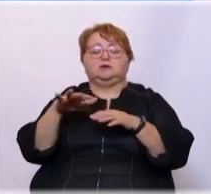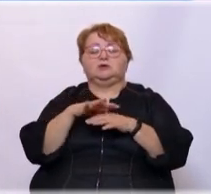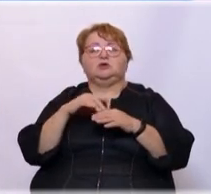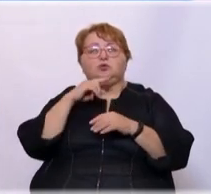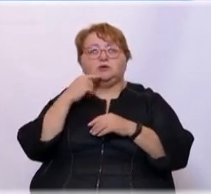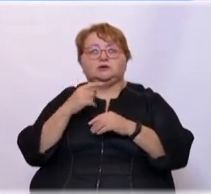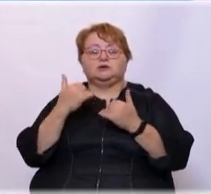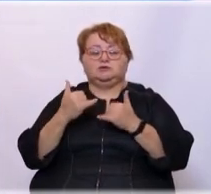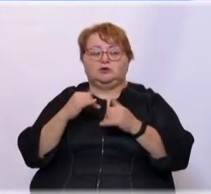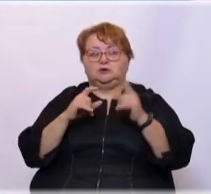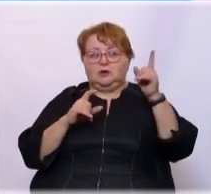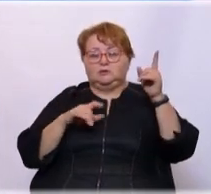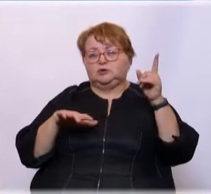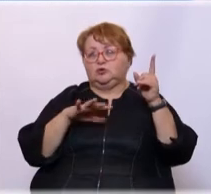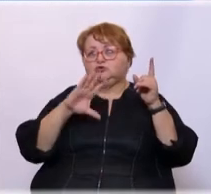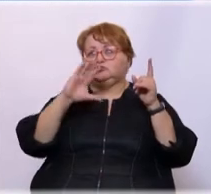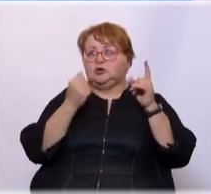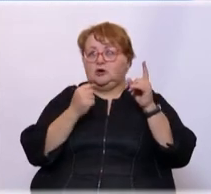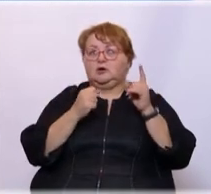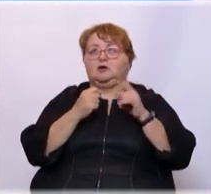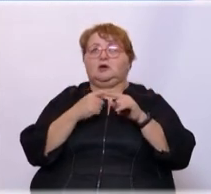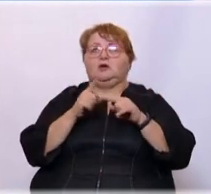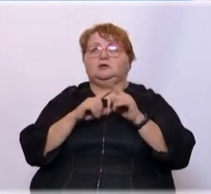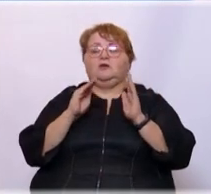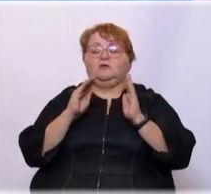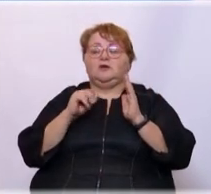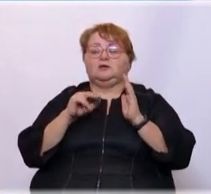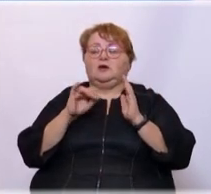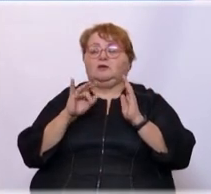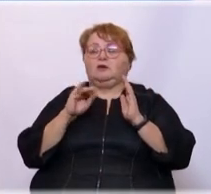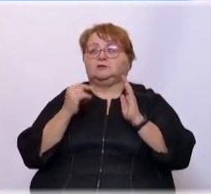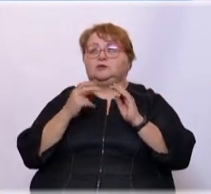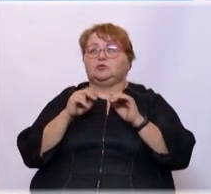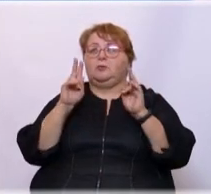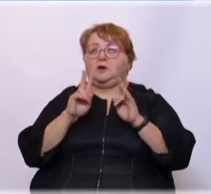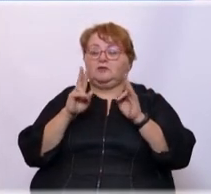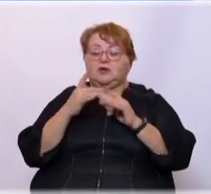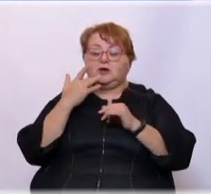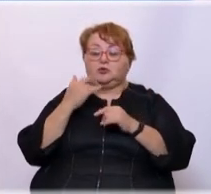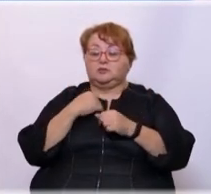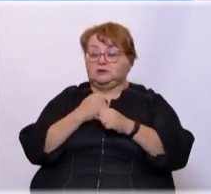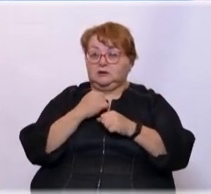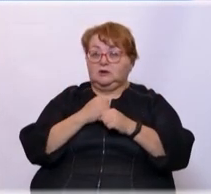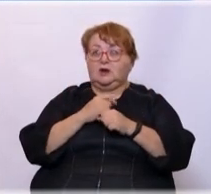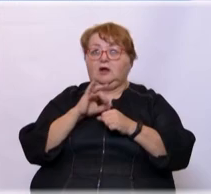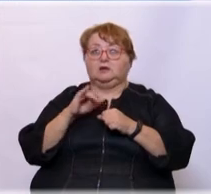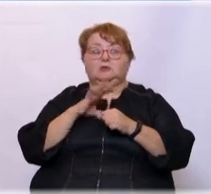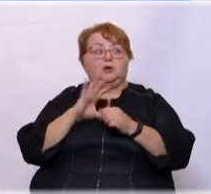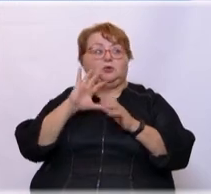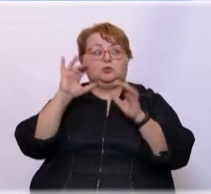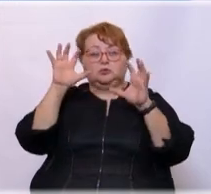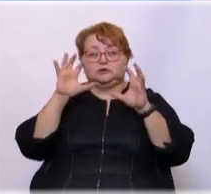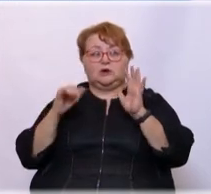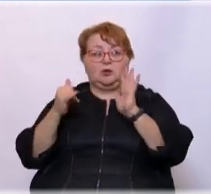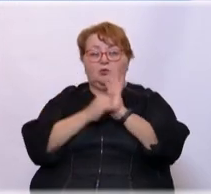Сегодня он на территории США. Вот, это федерация. Но правила, которые мы создали, да, они были узаконены